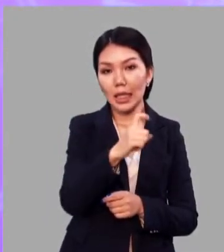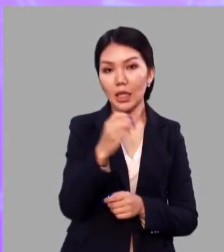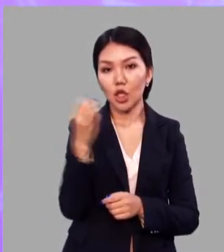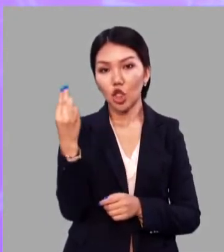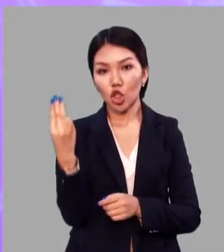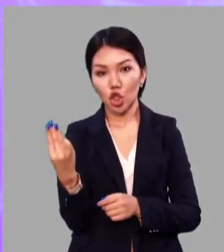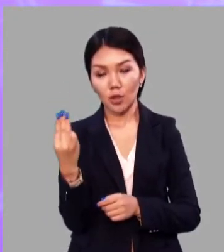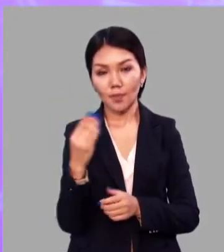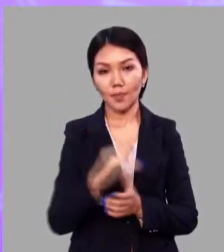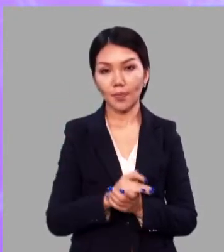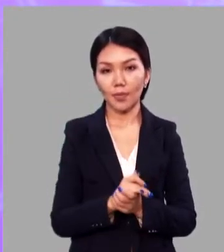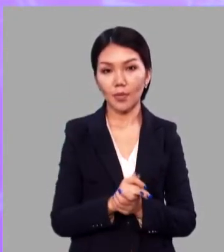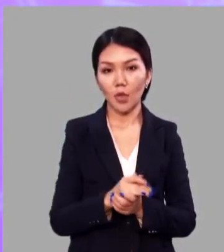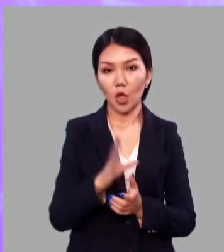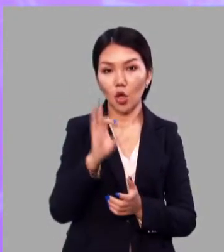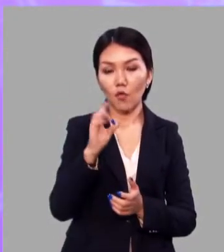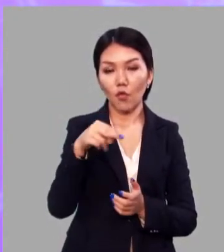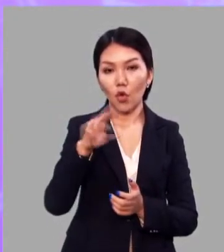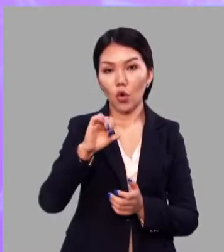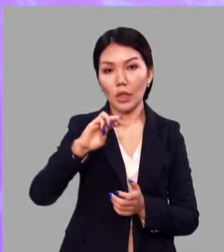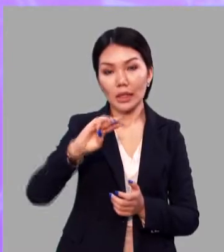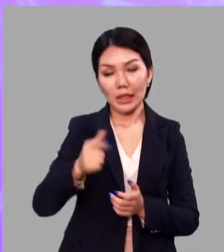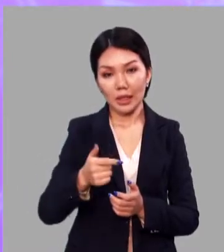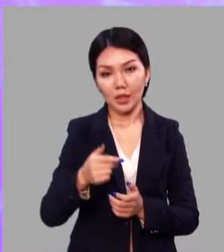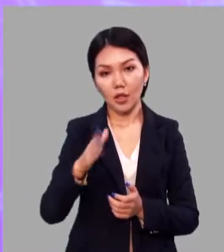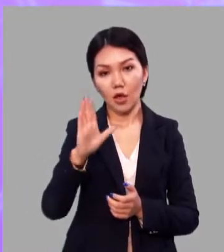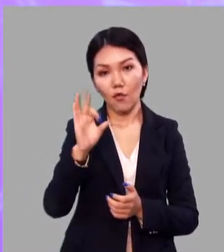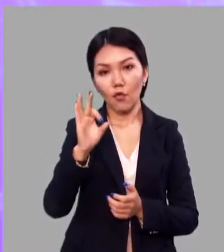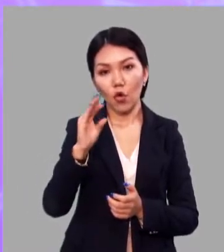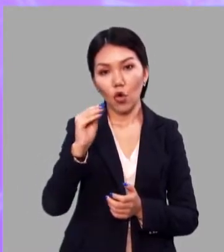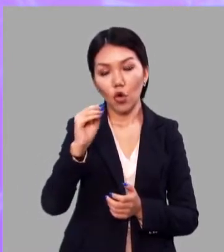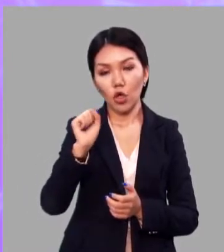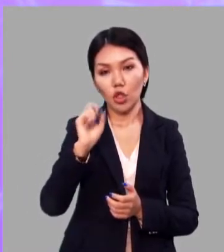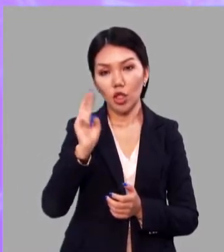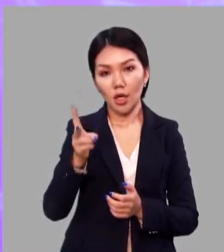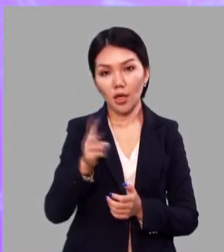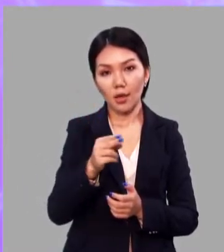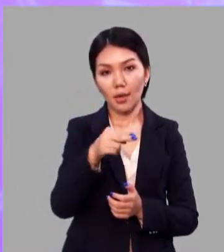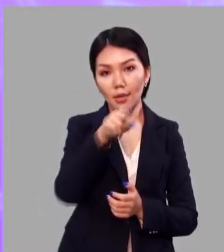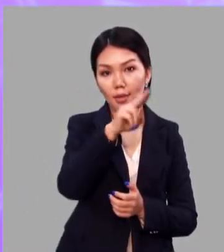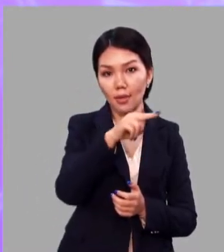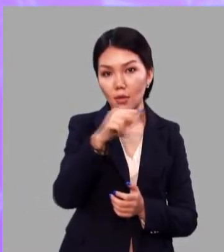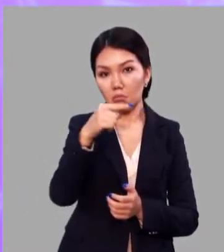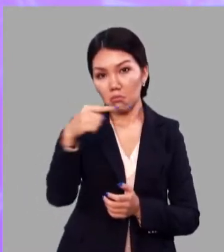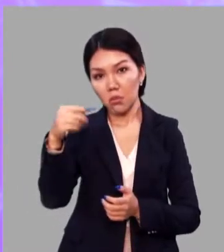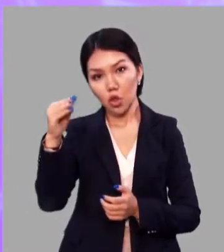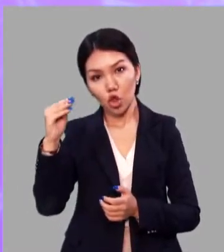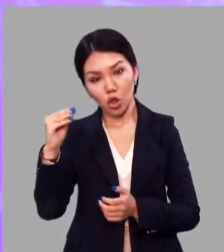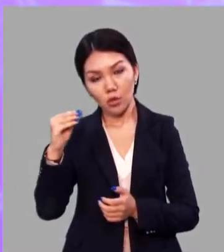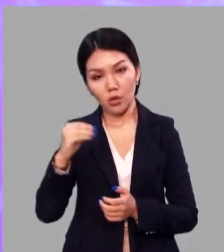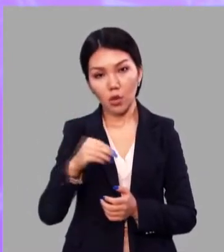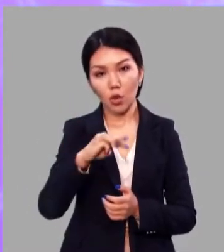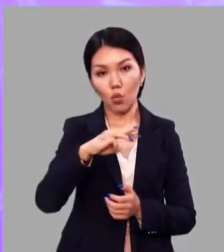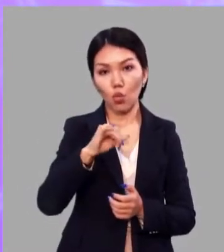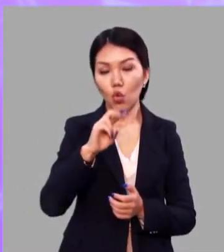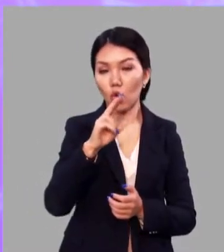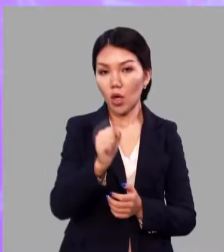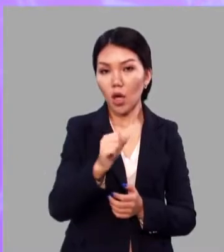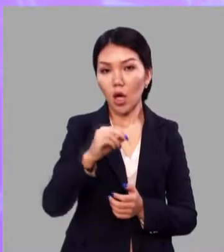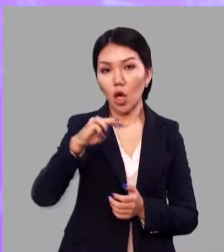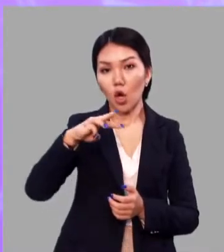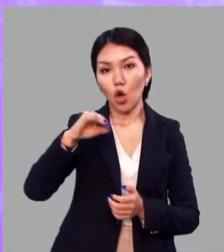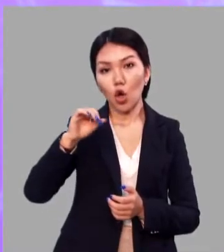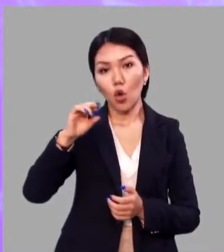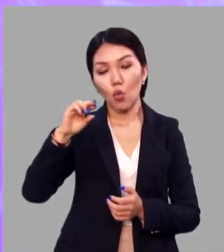ш. Водить вожак, д, ж. Мука,